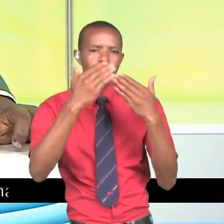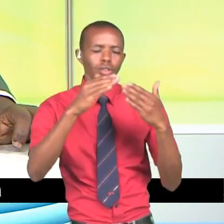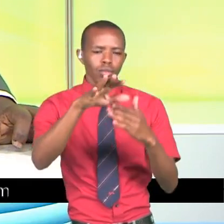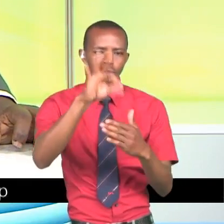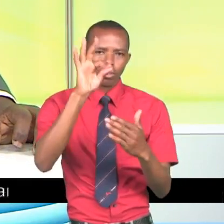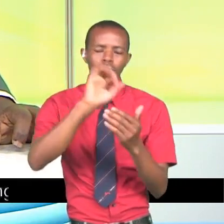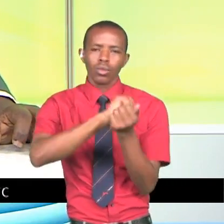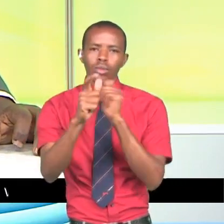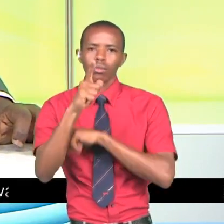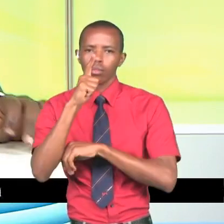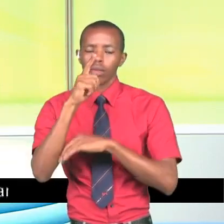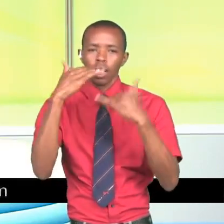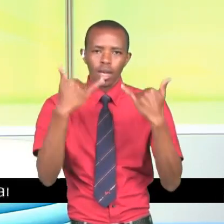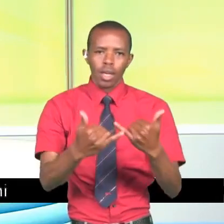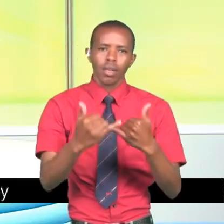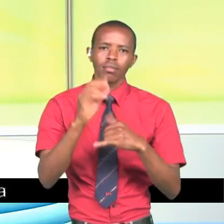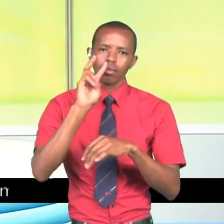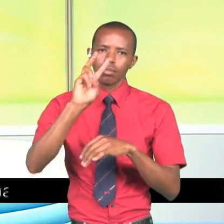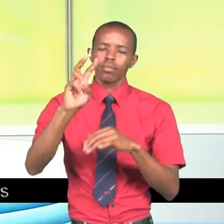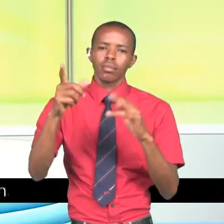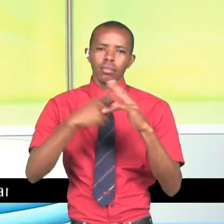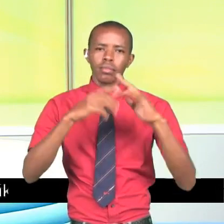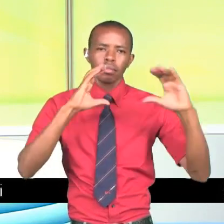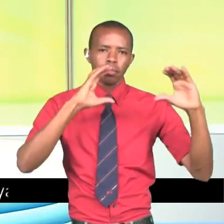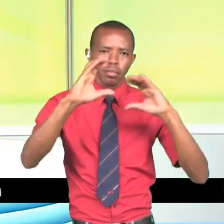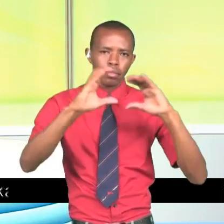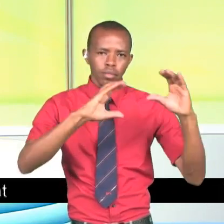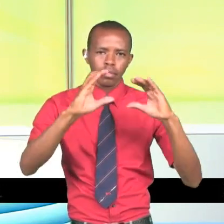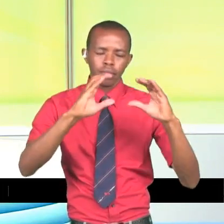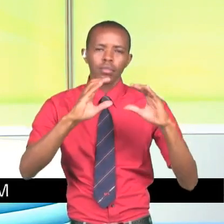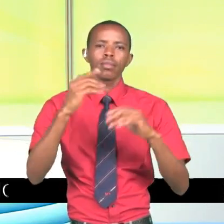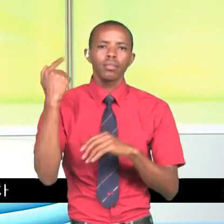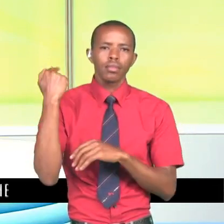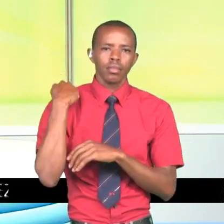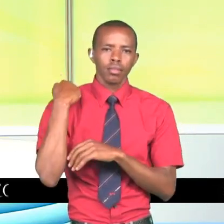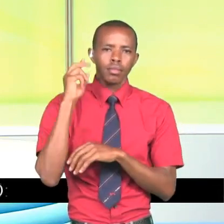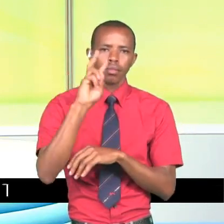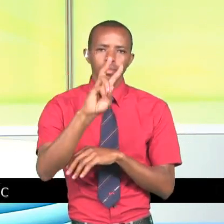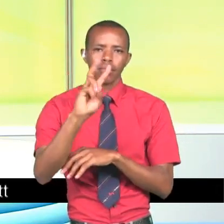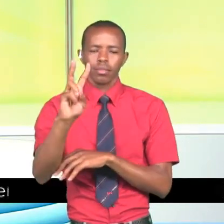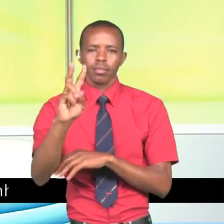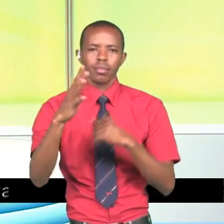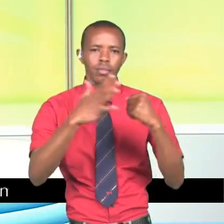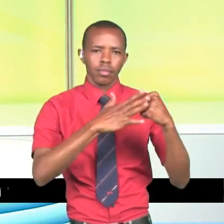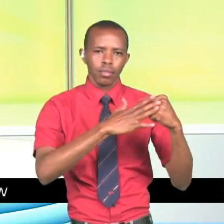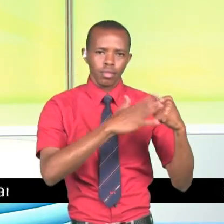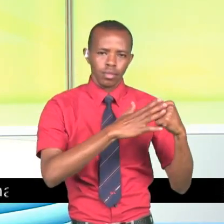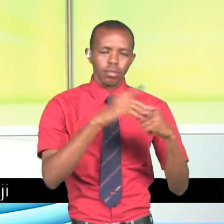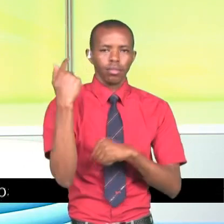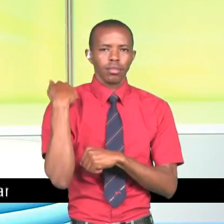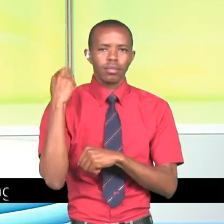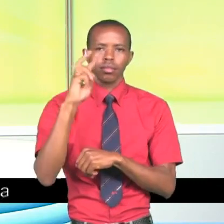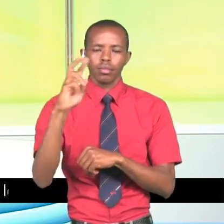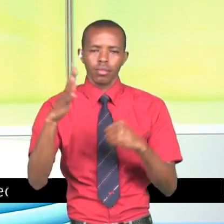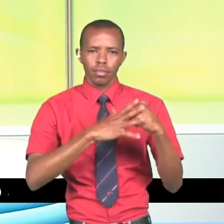switch adhuhuri Na kama kwa sasa unatazama Anza kusemanasi kupitia njietu ya rafa mbei wazi kabisa mbili mbili tisa tisa tisa Ndanya dabu tu